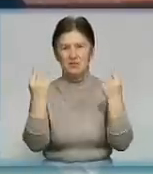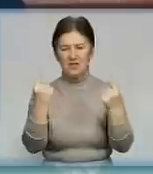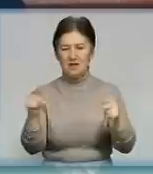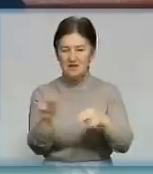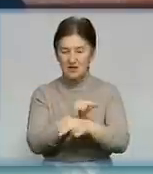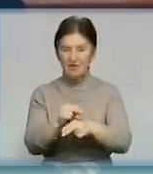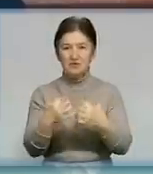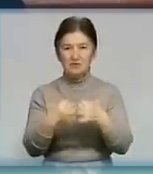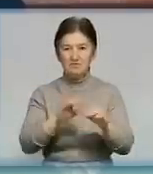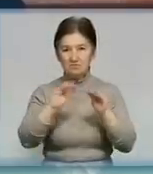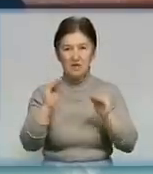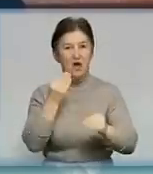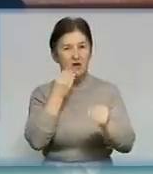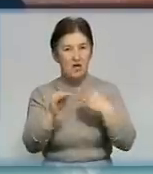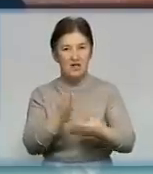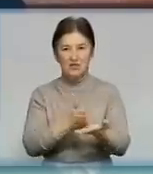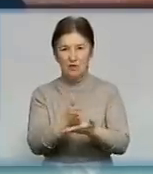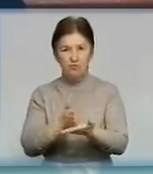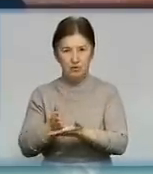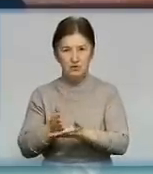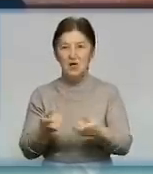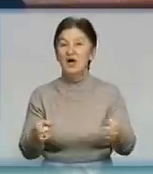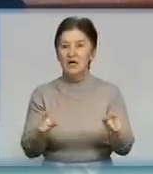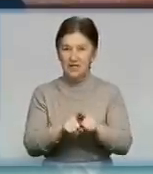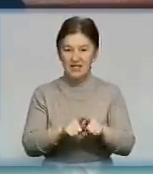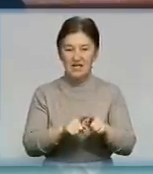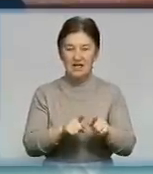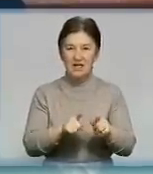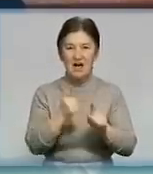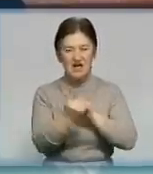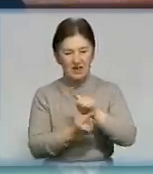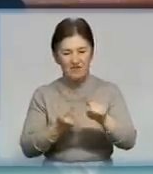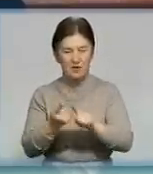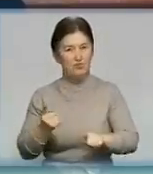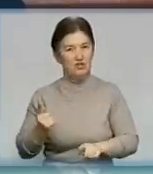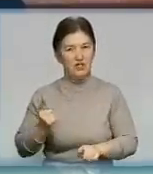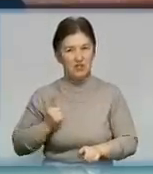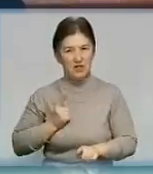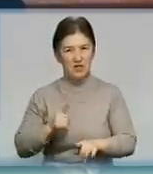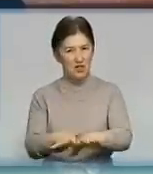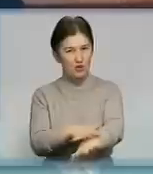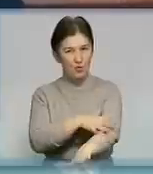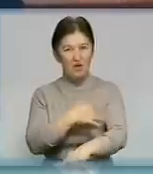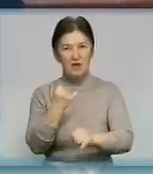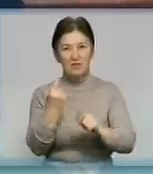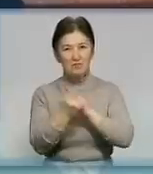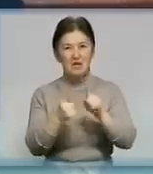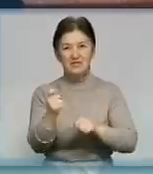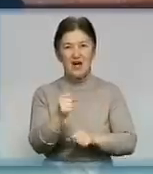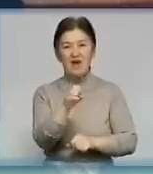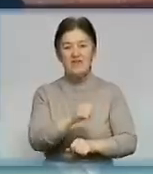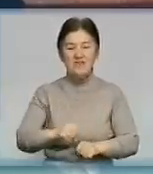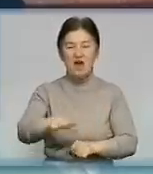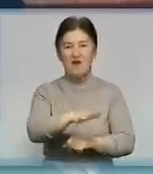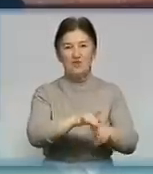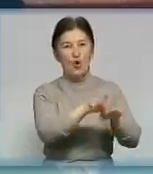обладнання, доступні та якісні медичні послуги. На такі реформації заклад чекав десятиліття. Нині ж його облаштовують за євростандартами.